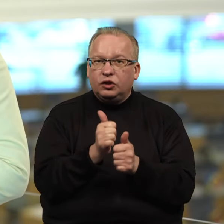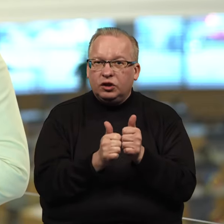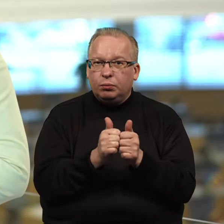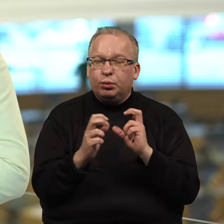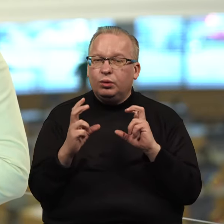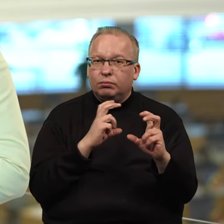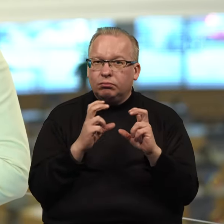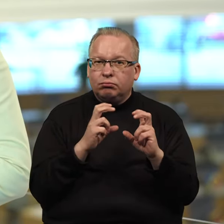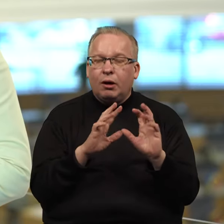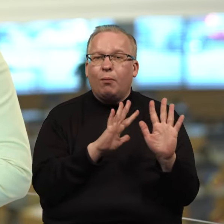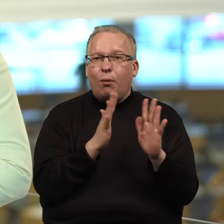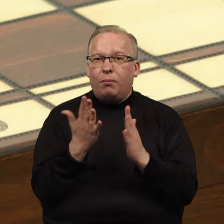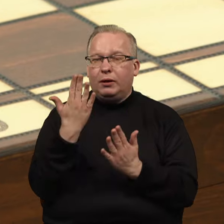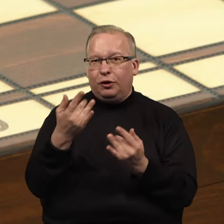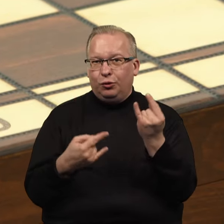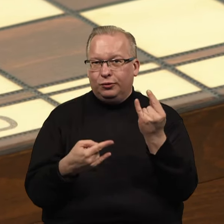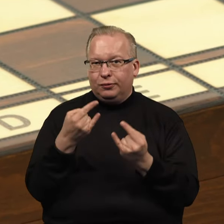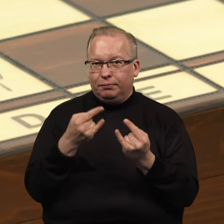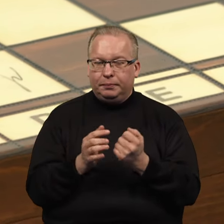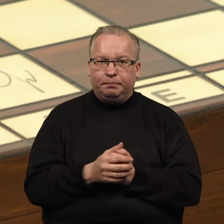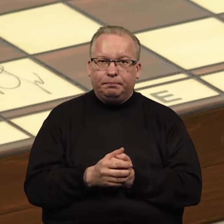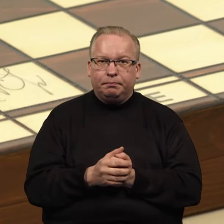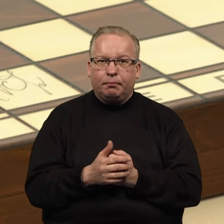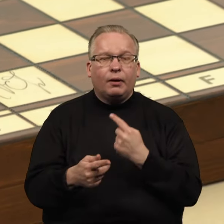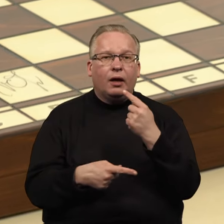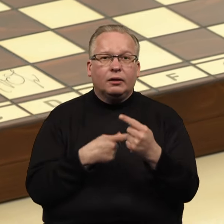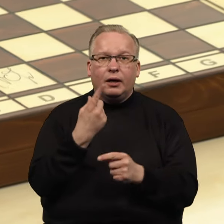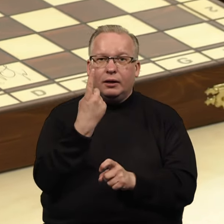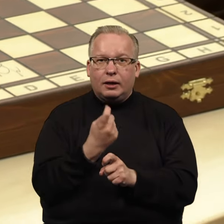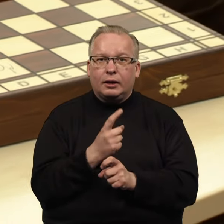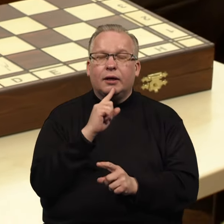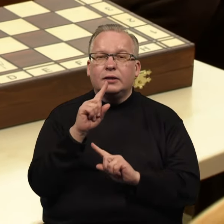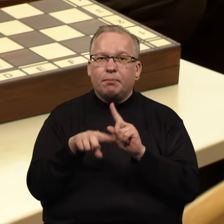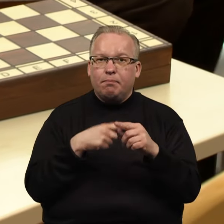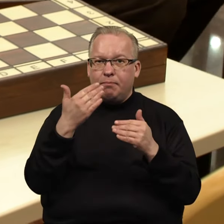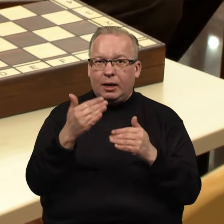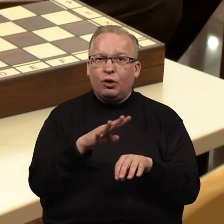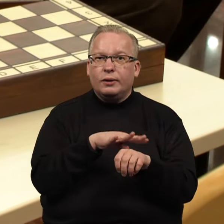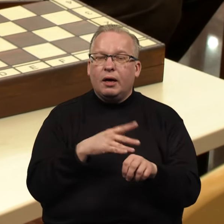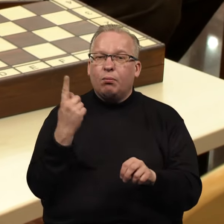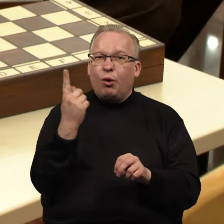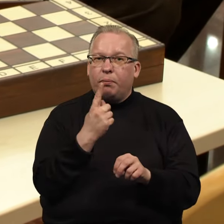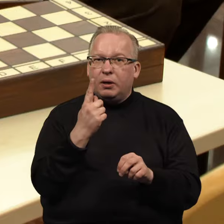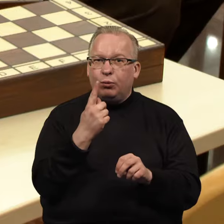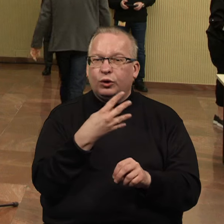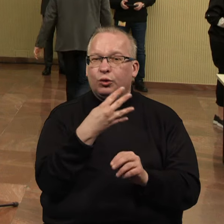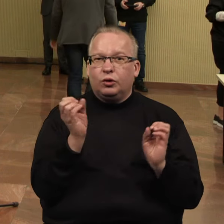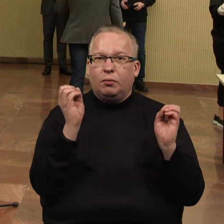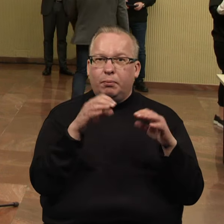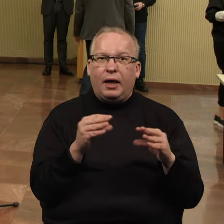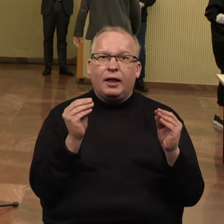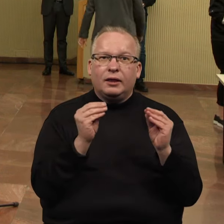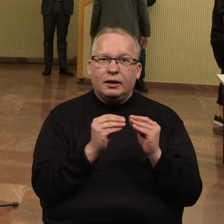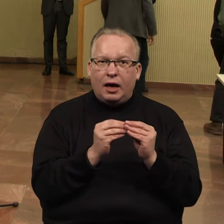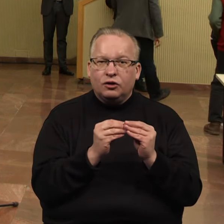momentai jūsų ekranuose. Tradiciškai kartą metuose į Seimo pirmosius rūmus suvežamos dešimtys